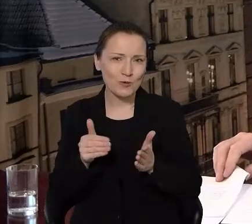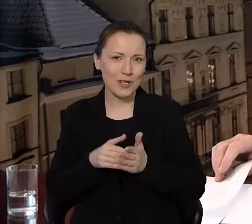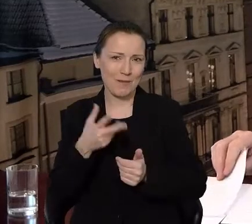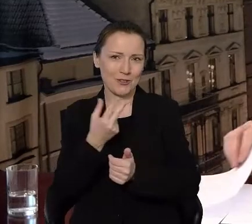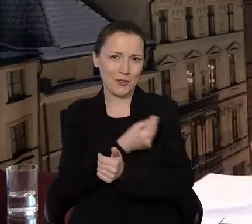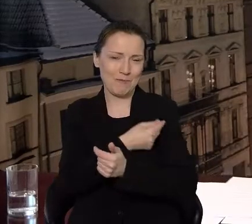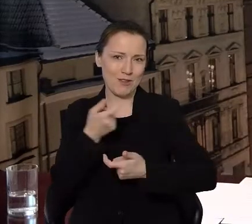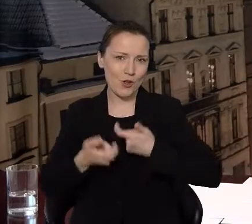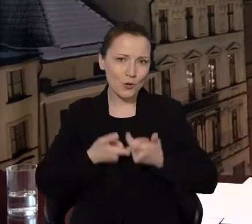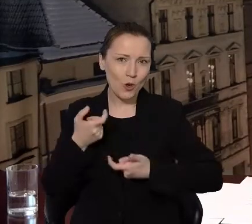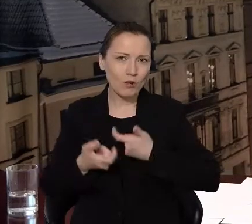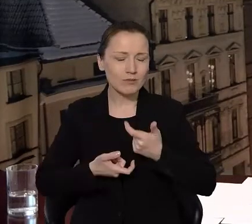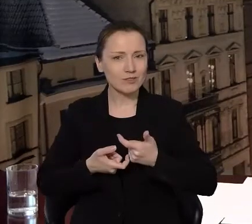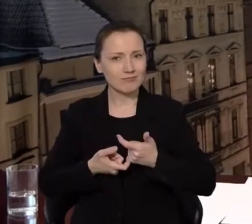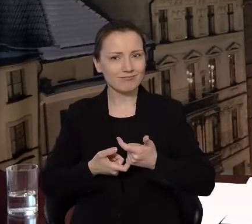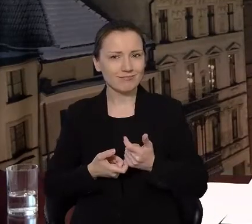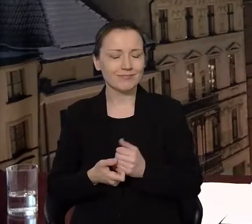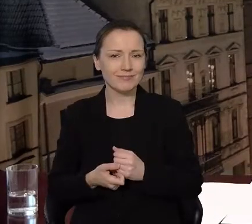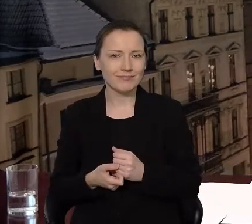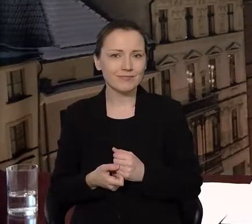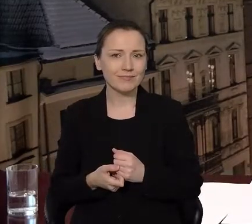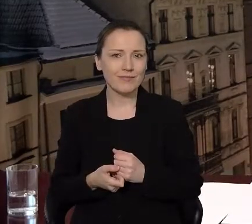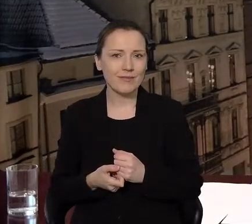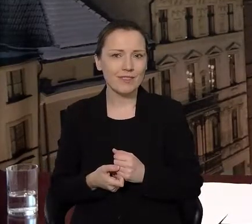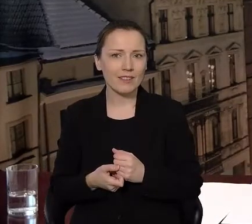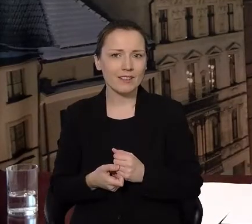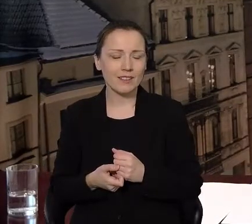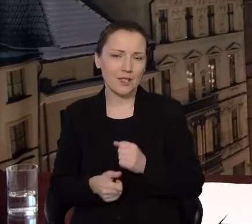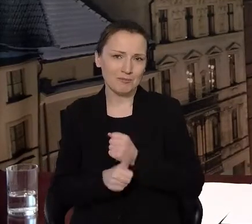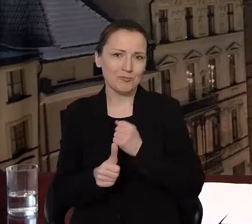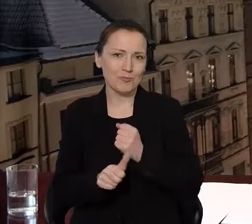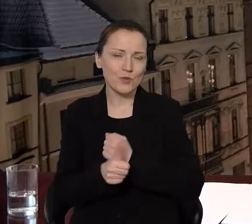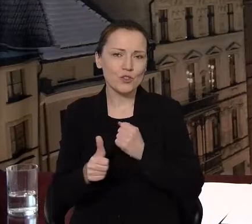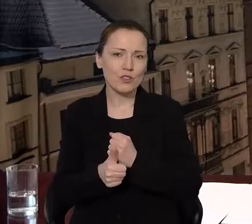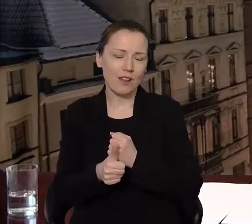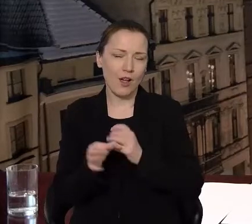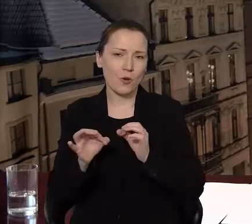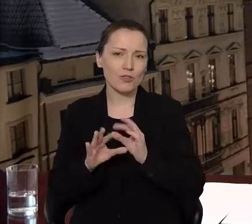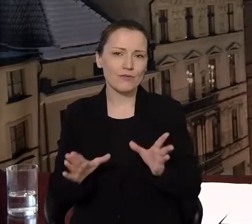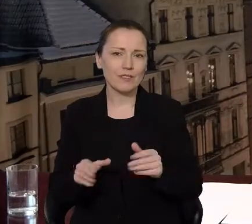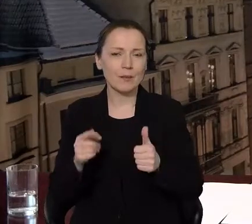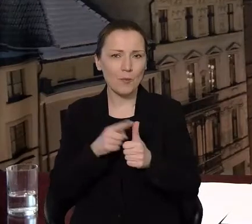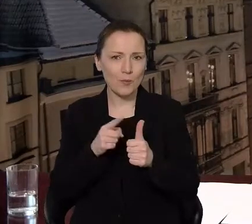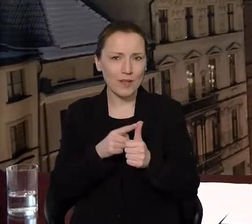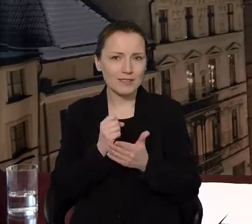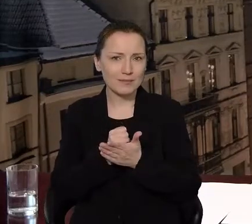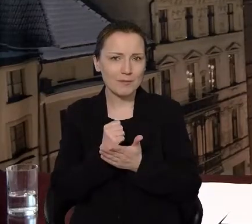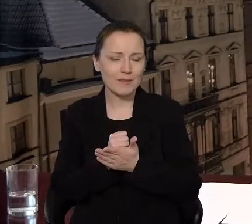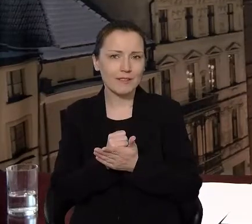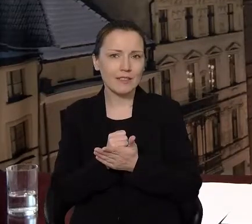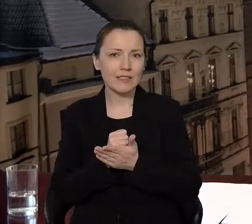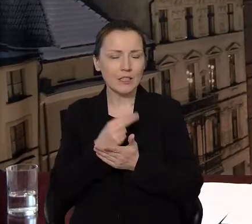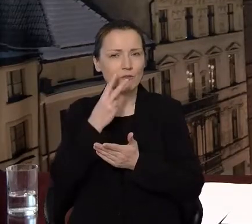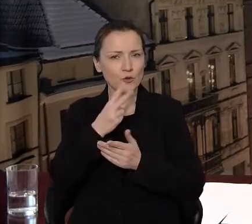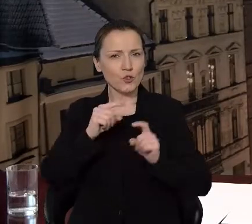szczepień jest olbrzymia, a wynika z przyczyn oczywistych. Po pierwsze, jak ten